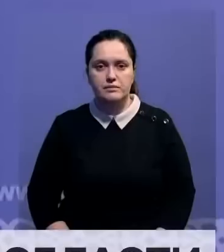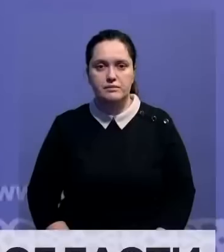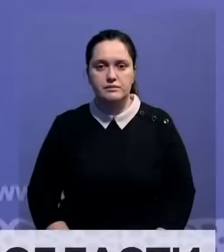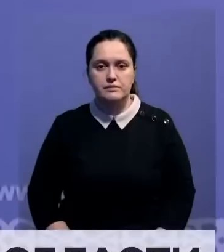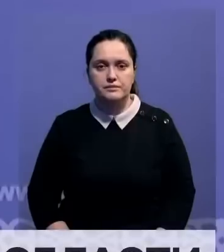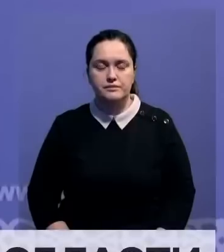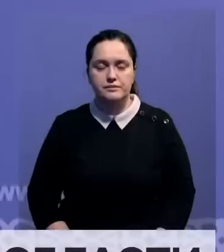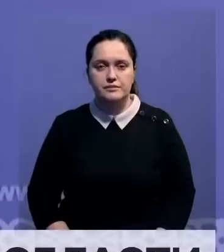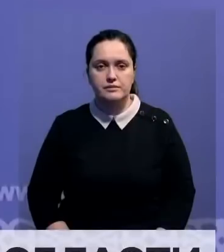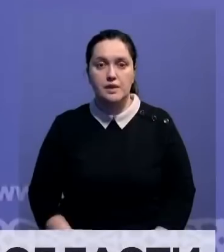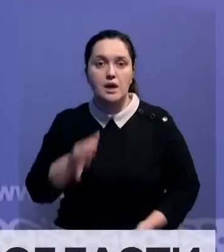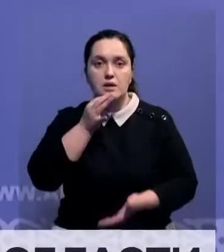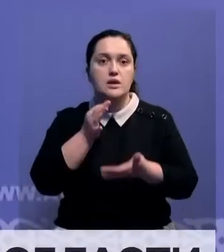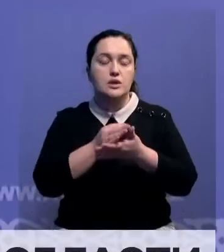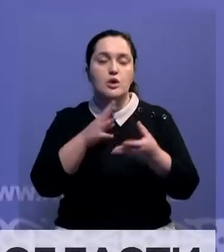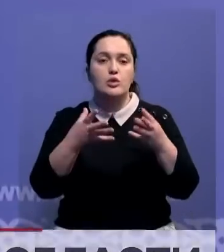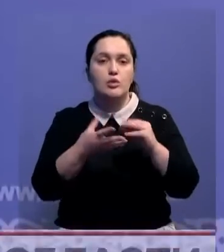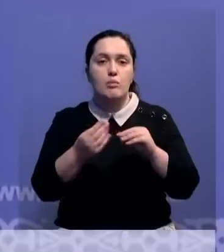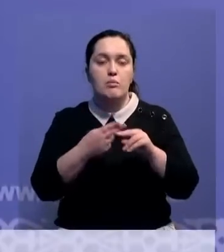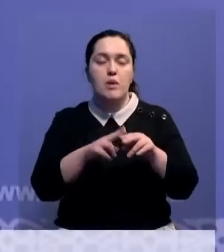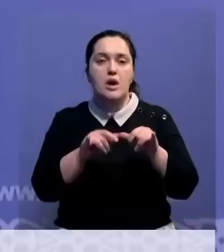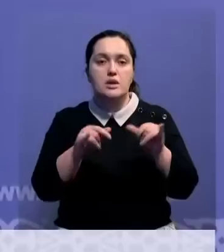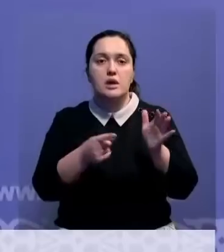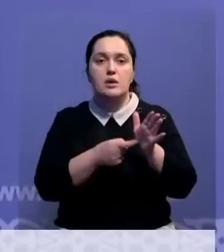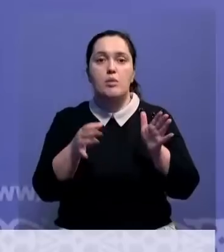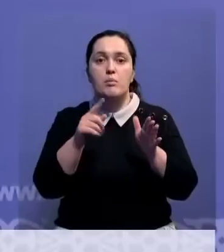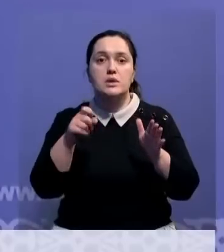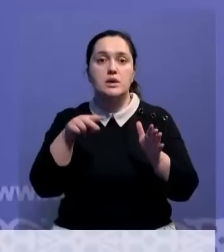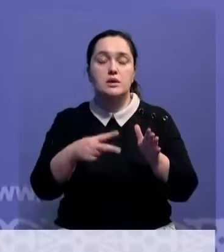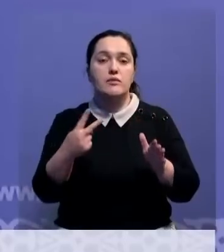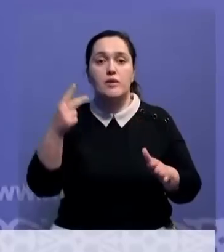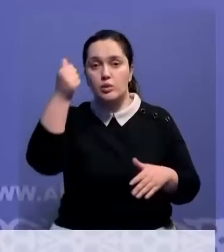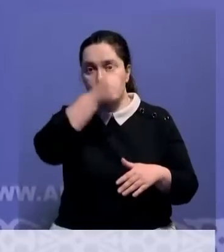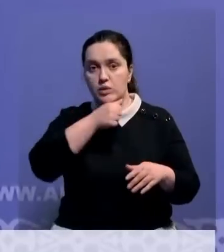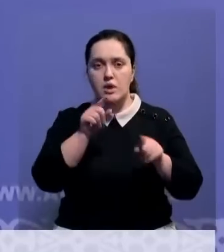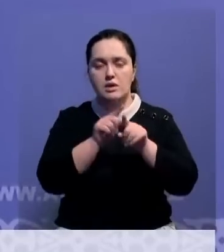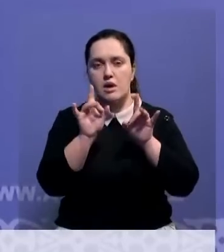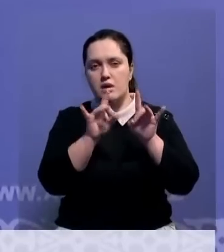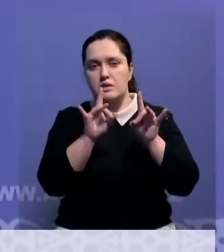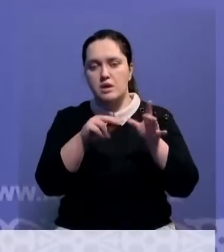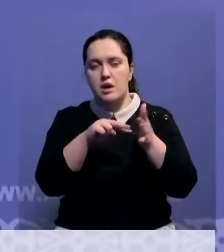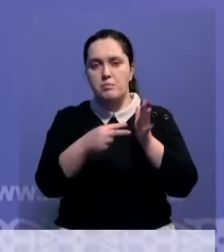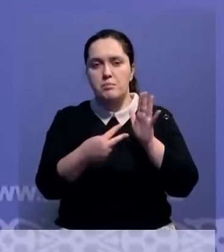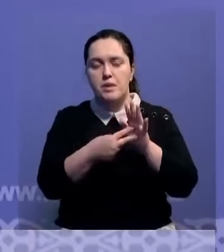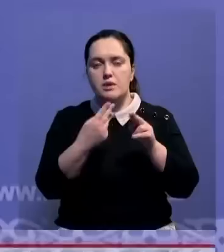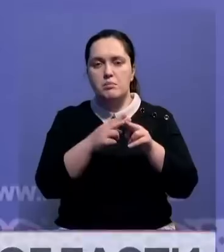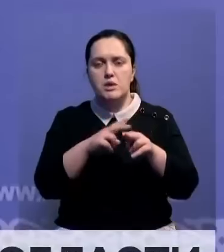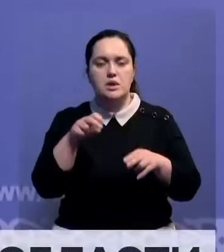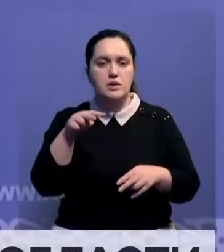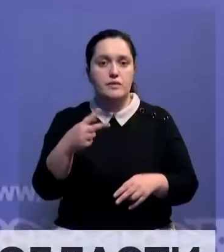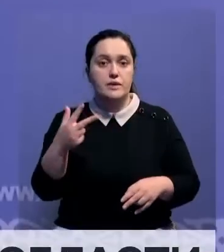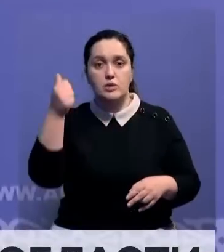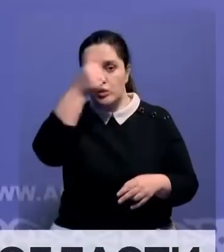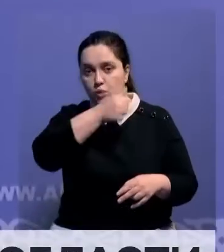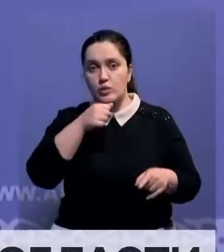Доложил об итогах развития Карагандинской области за 22 год. Также рассказал о планах развития на 23 год, в том